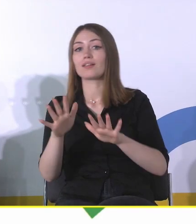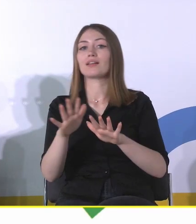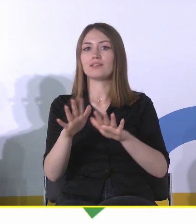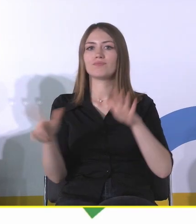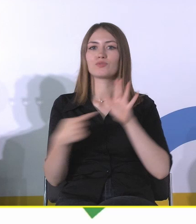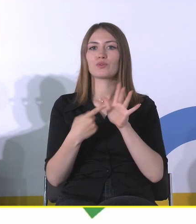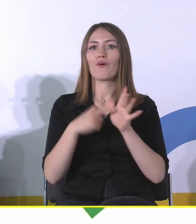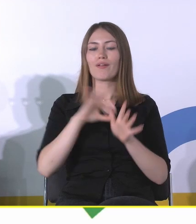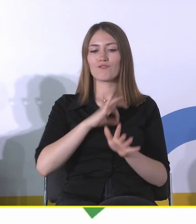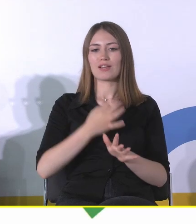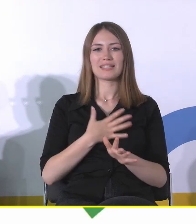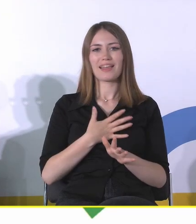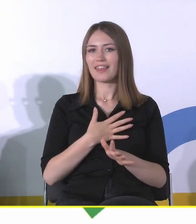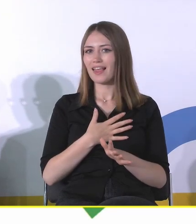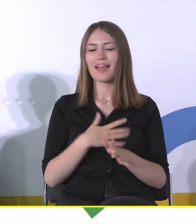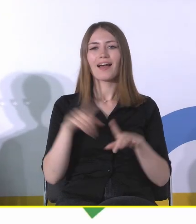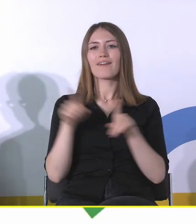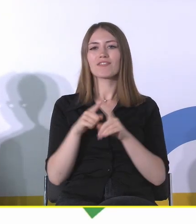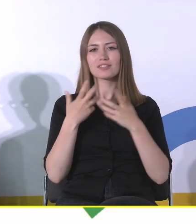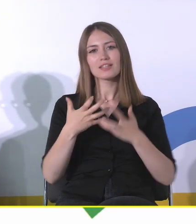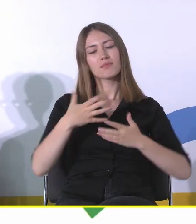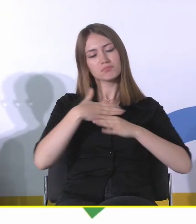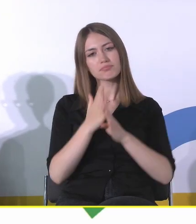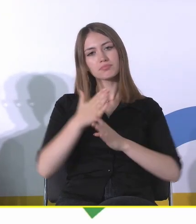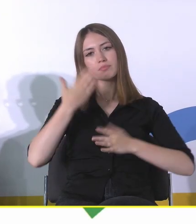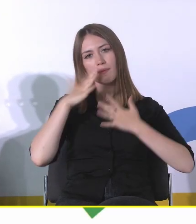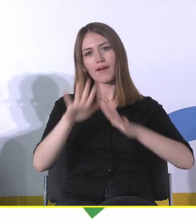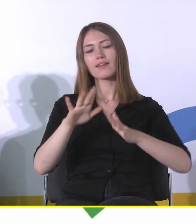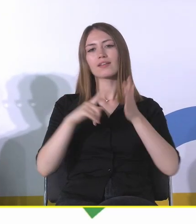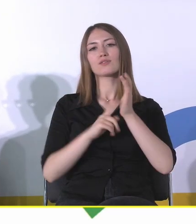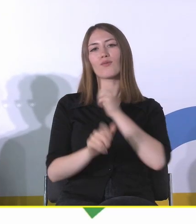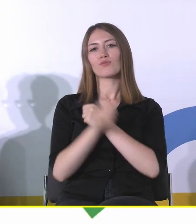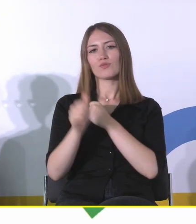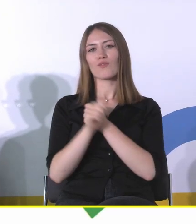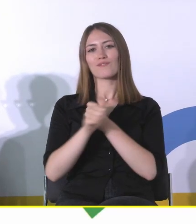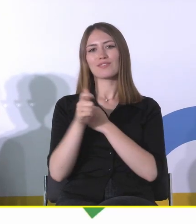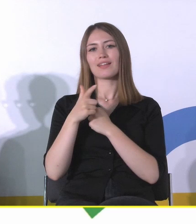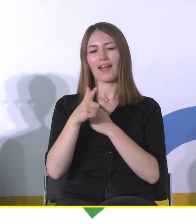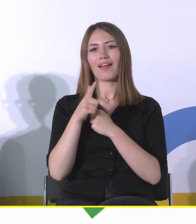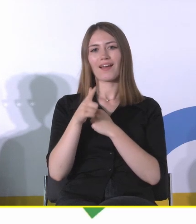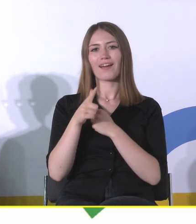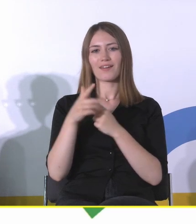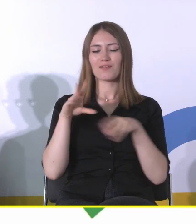ale ważne też, aby się tym podzielić i pokazać. Więc stąd myślę, że to jest dowód na to, że dziedzictwo absolutnie może być punktem odniesienia.